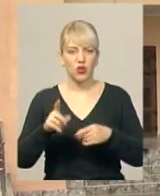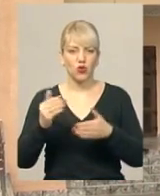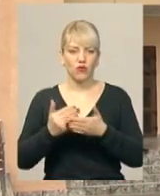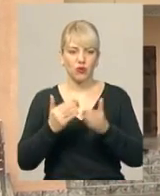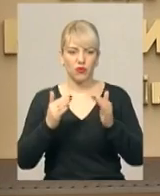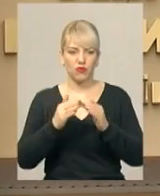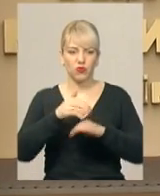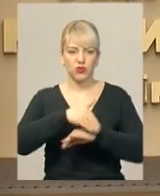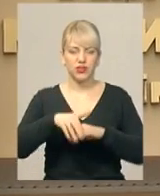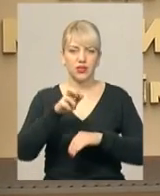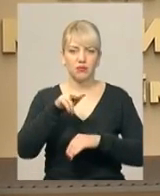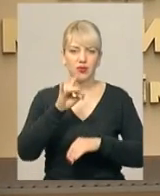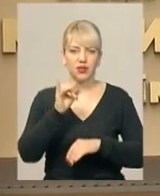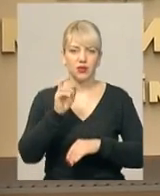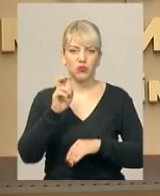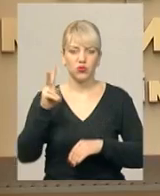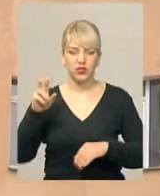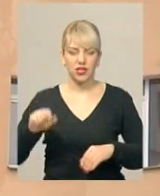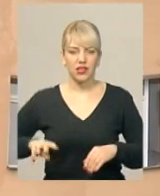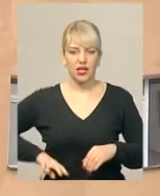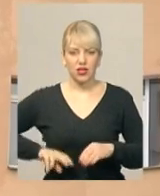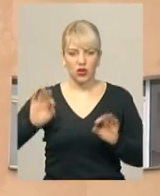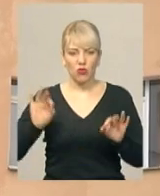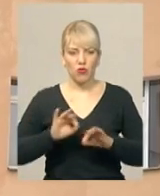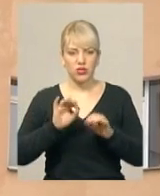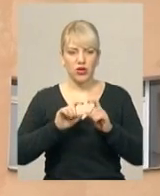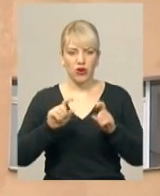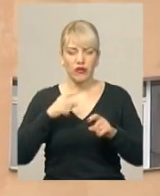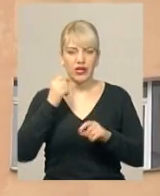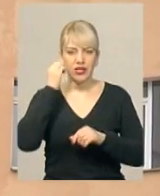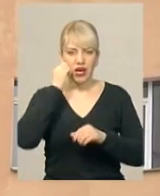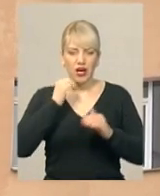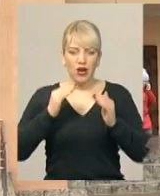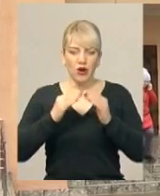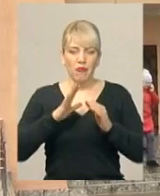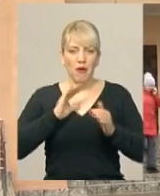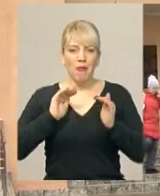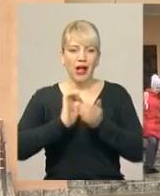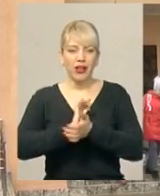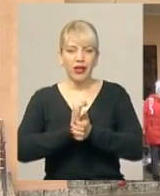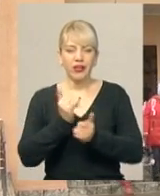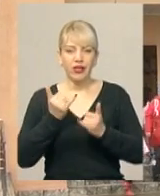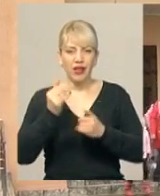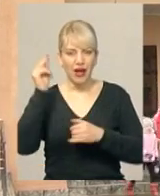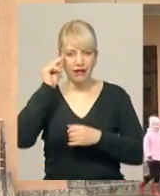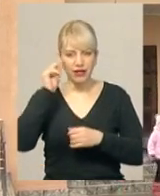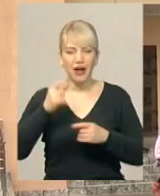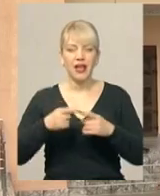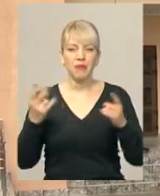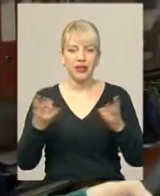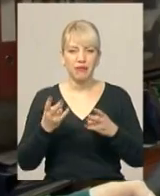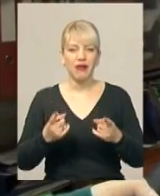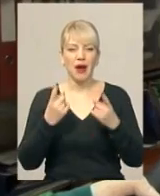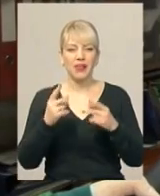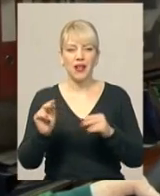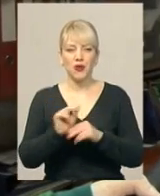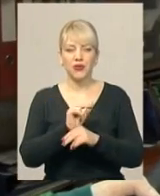вулиці Прибузькій. Директор музичного коледжу Віктор Бернацький каже, старий корпус став замалий для навчання студентів та потребував капітального ремонту.